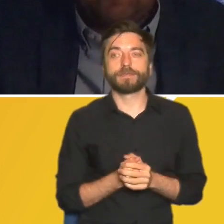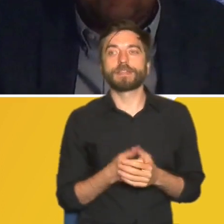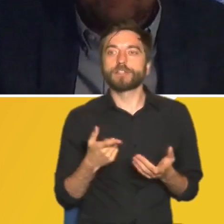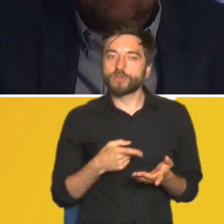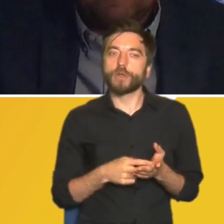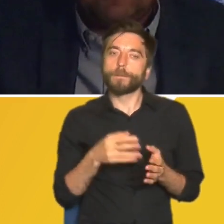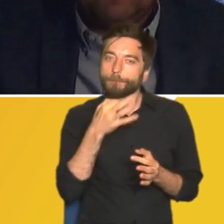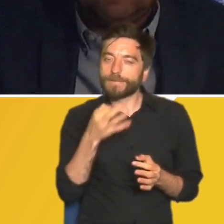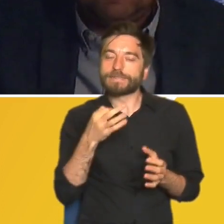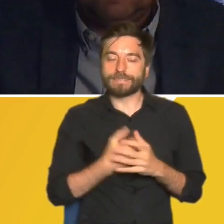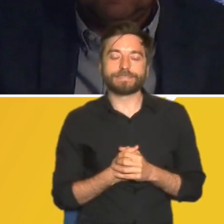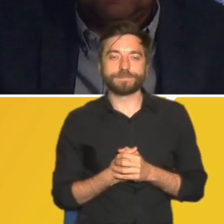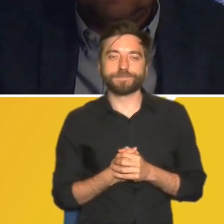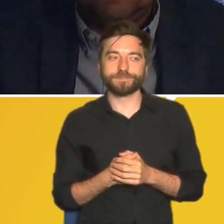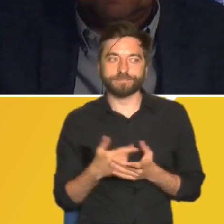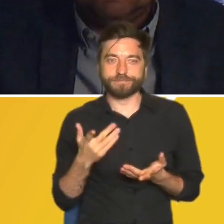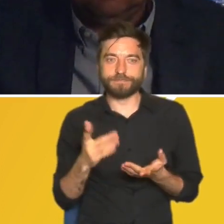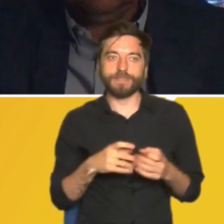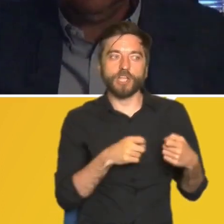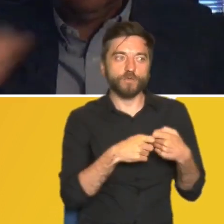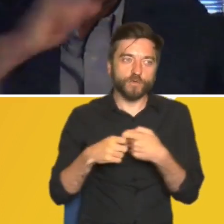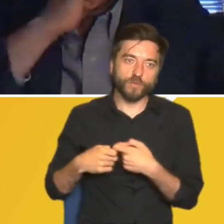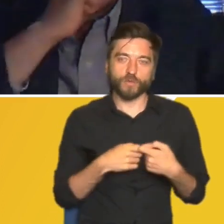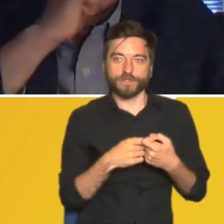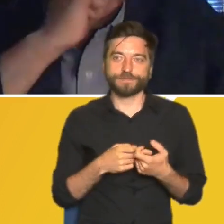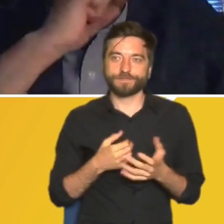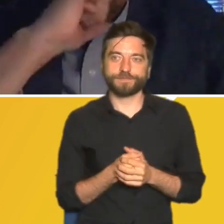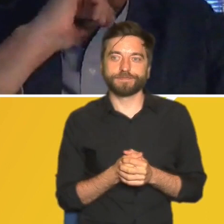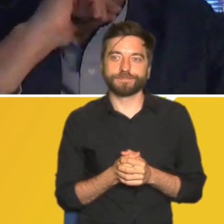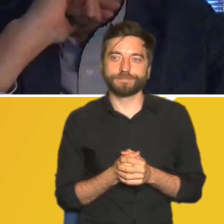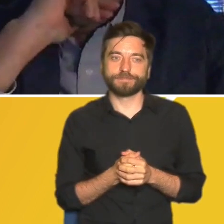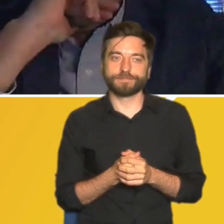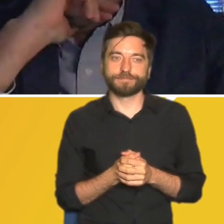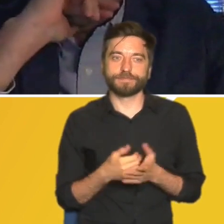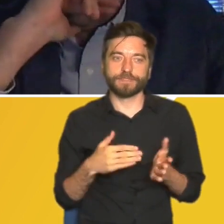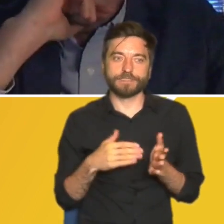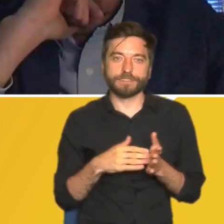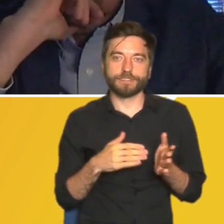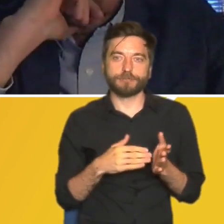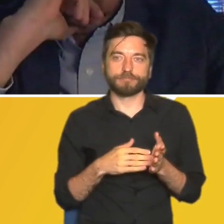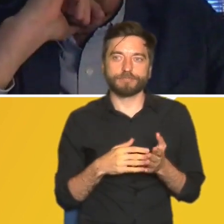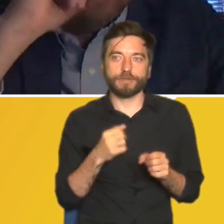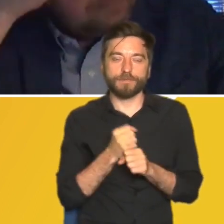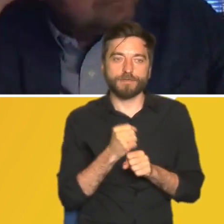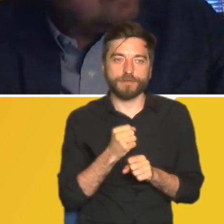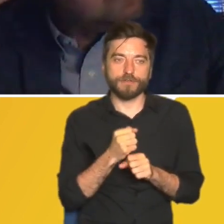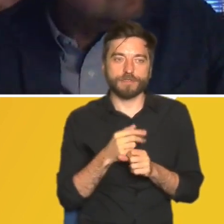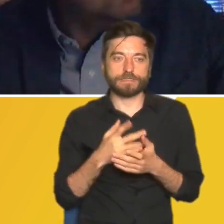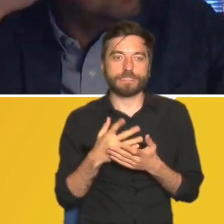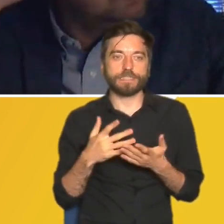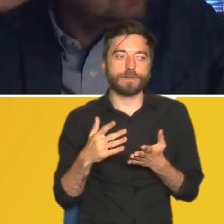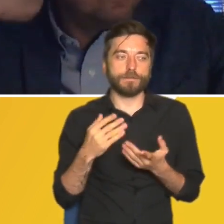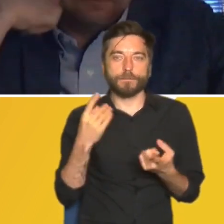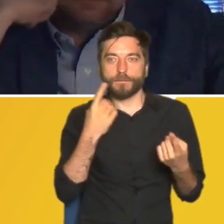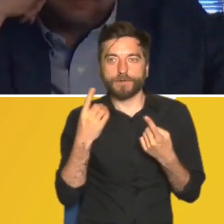faktycznie jest pytanie jak to tutaj wspólnie wspólnie trzeba wypracować jakiś mechanizm finansowania